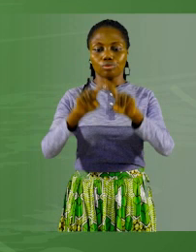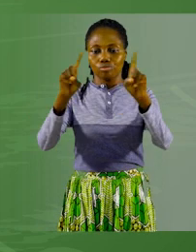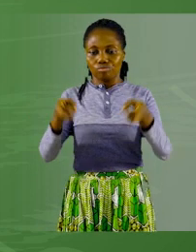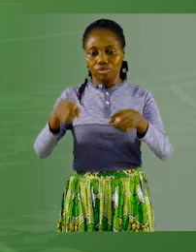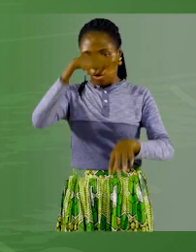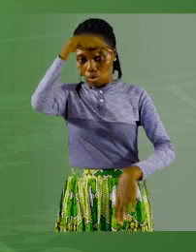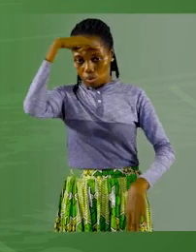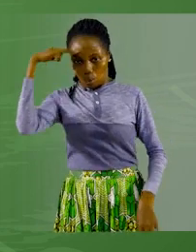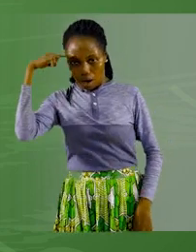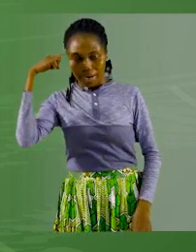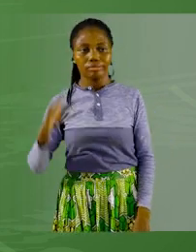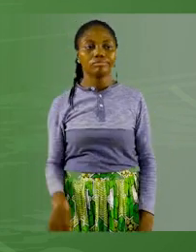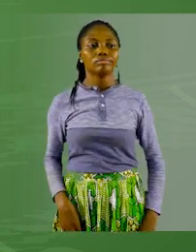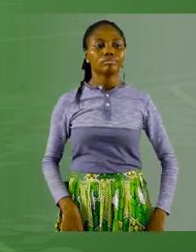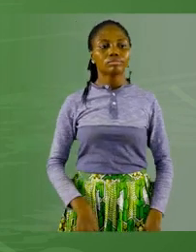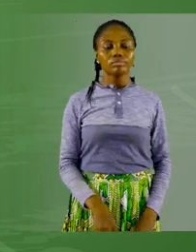noires.